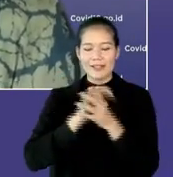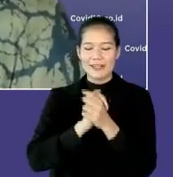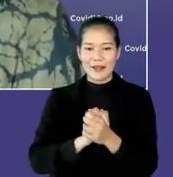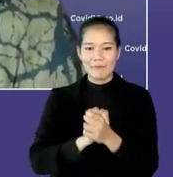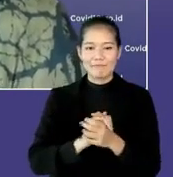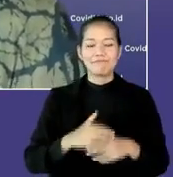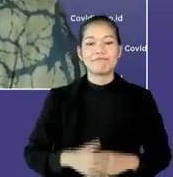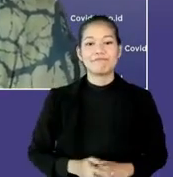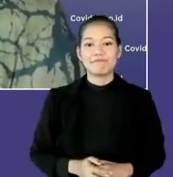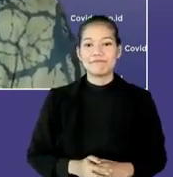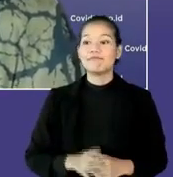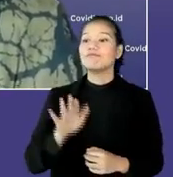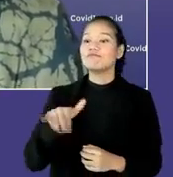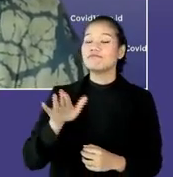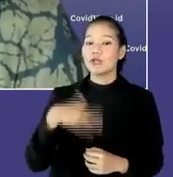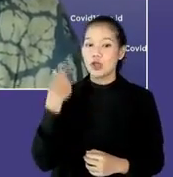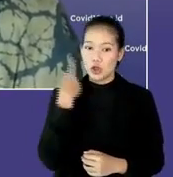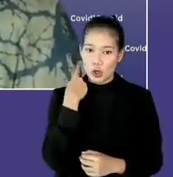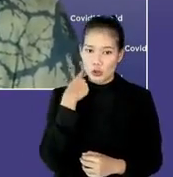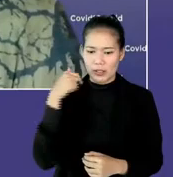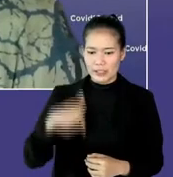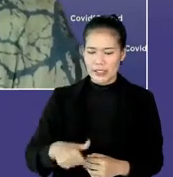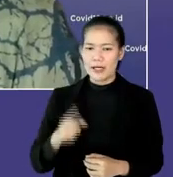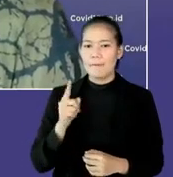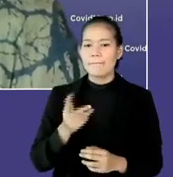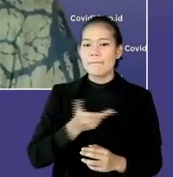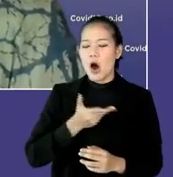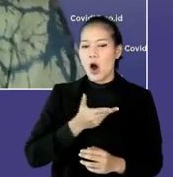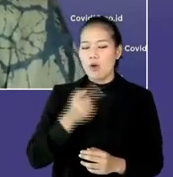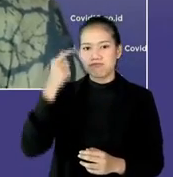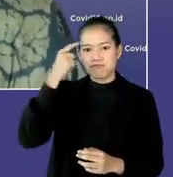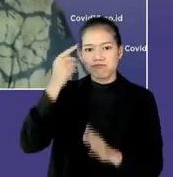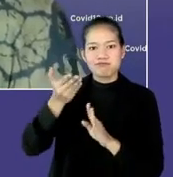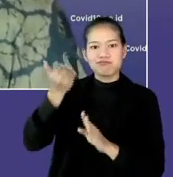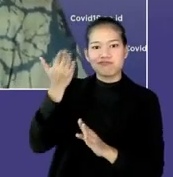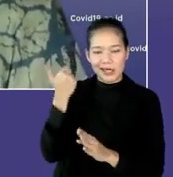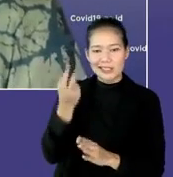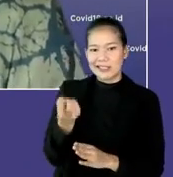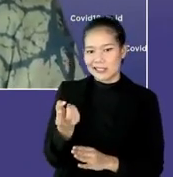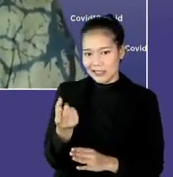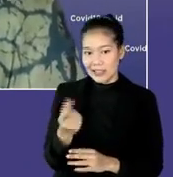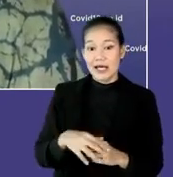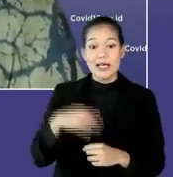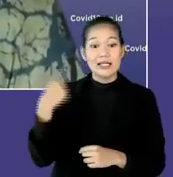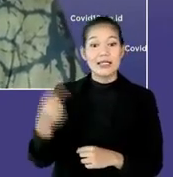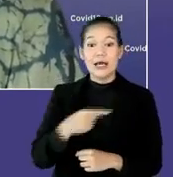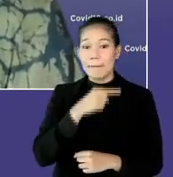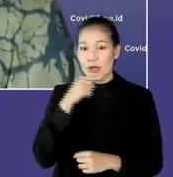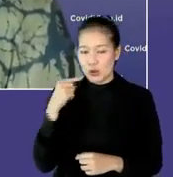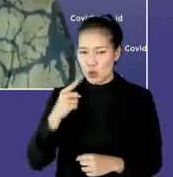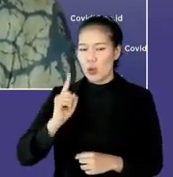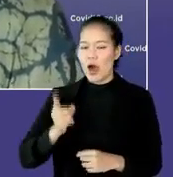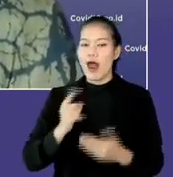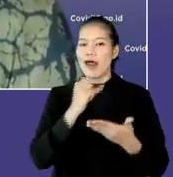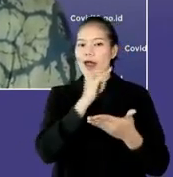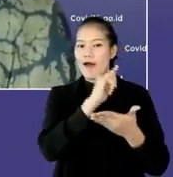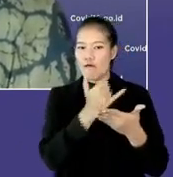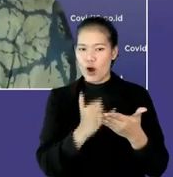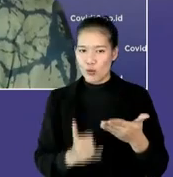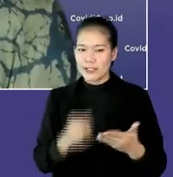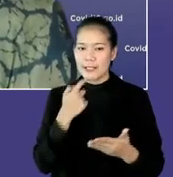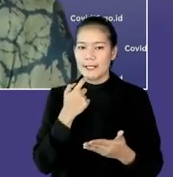semuanya ya. Jadi begini Dr. Dewi. Kita mesti recap sedikit nih. Sebetulnya tiap minggu kita bikin yang namanya evaluasi